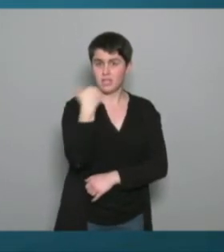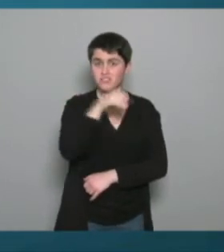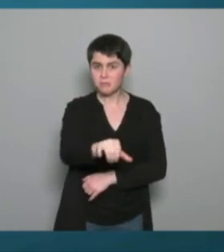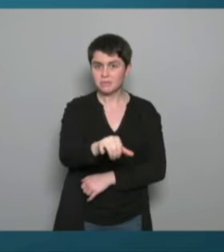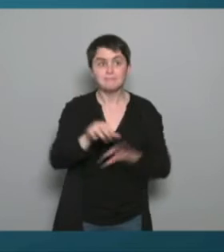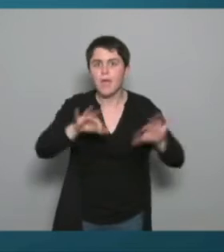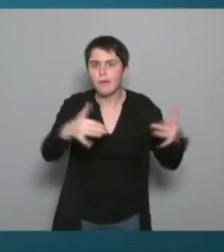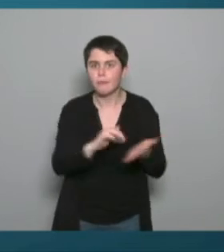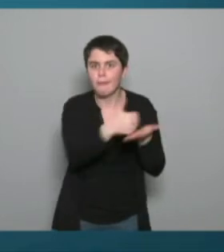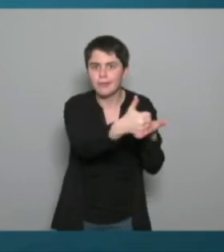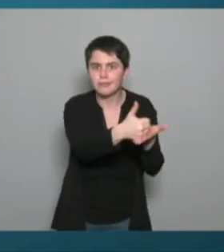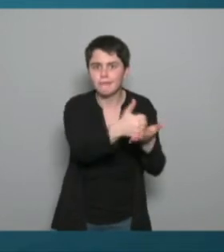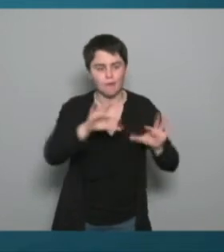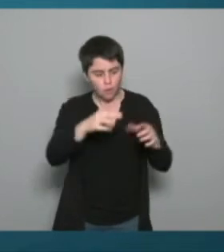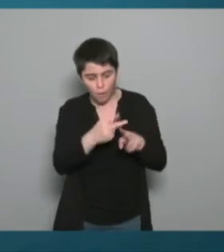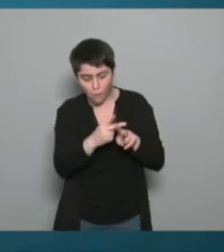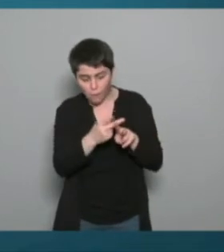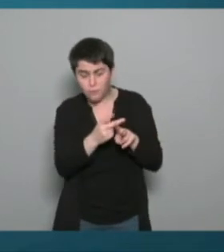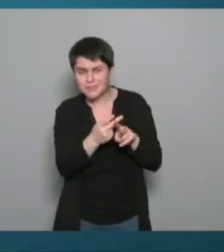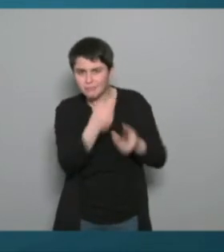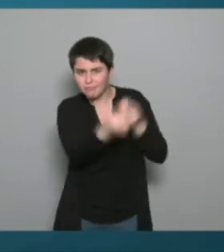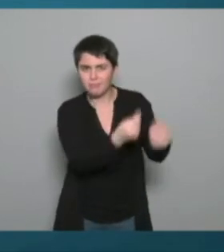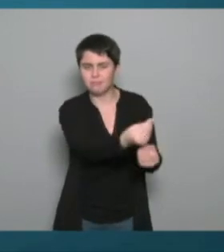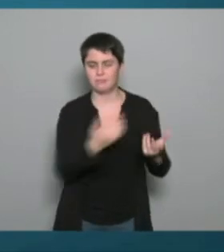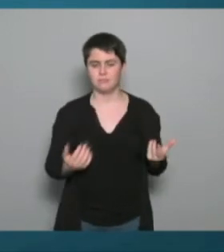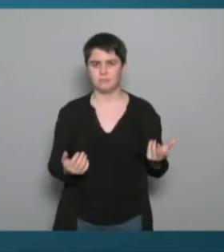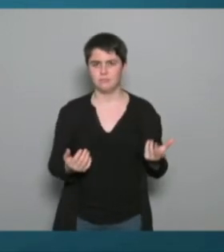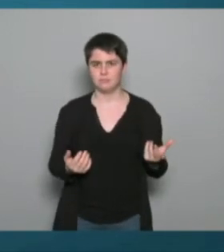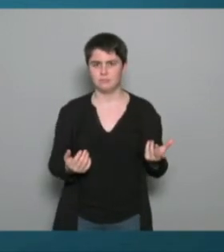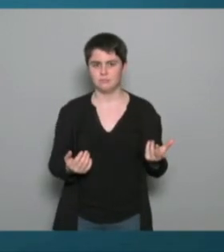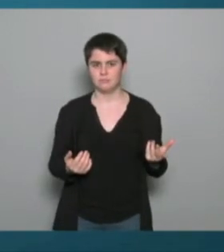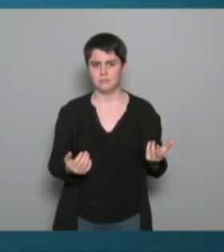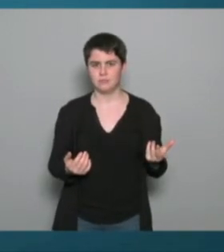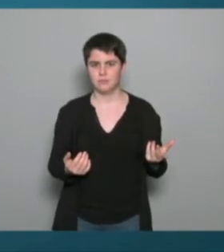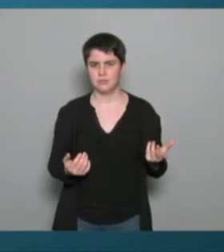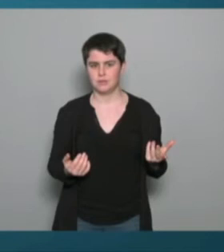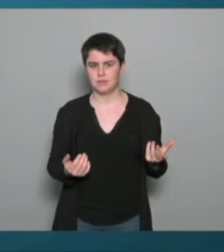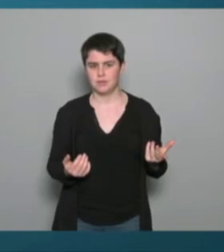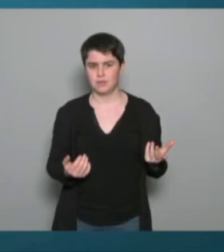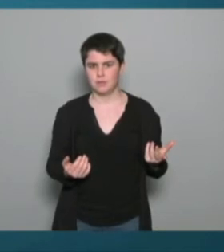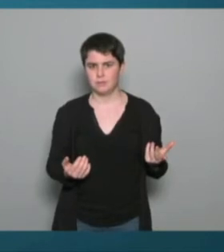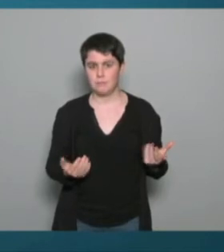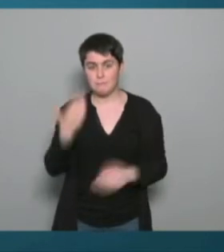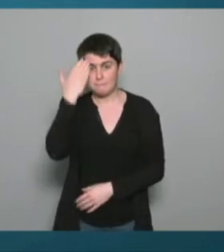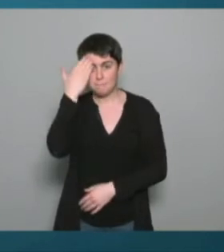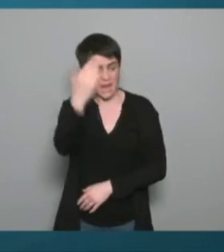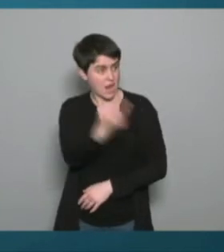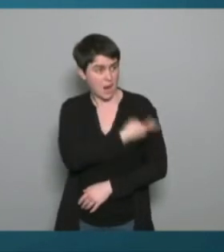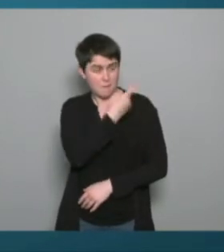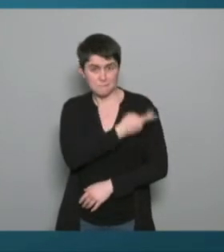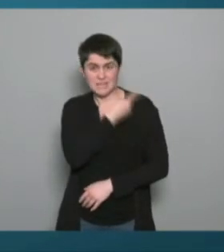donc comment les gens peuvent avoir confiance en notre travail si par exemple leurs médecins ne leur disent pas